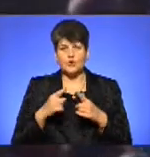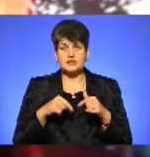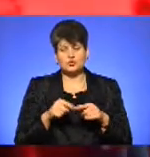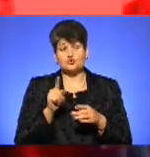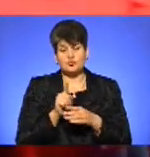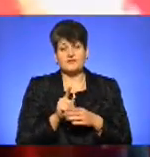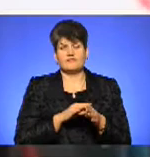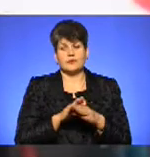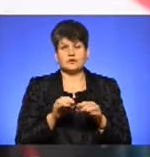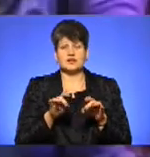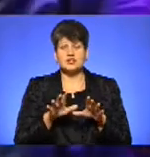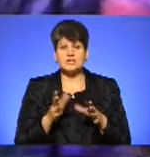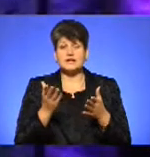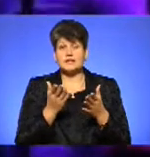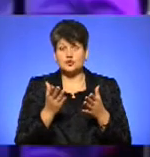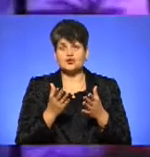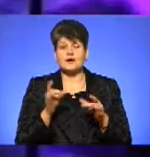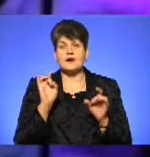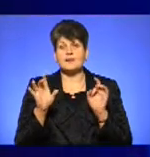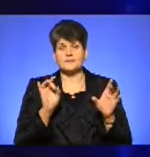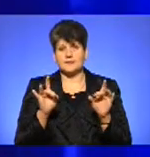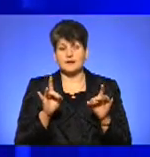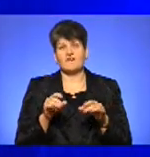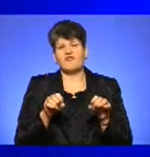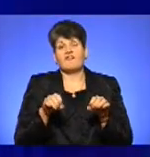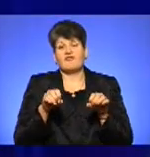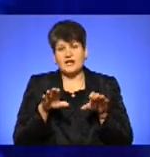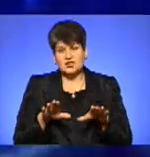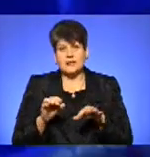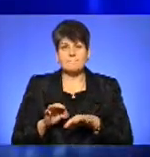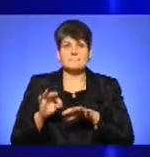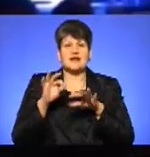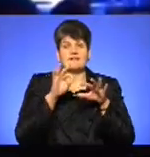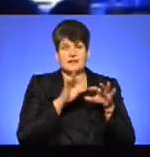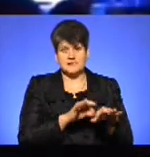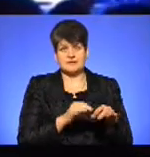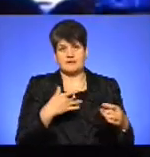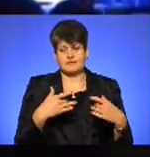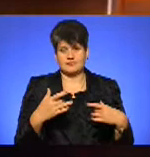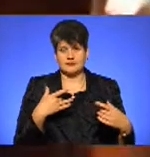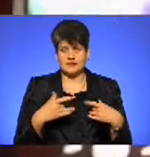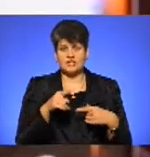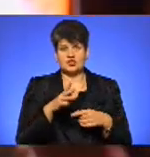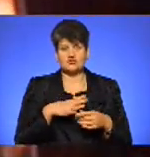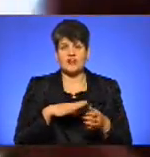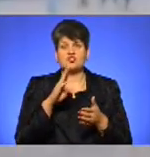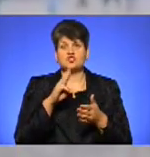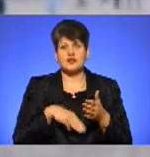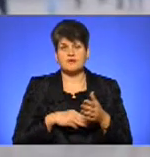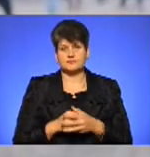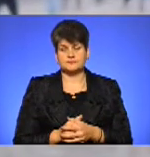рішення. Якщо промоутери усе-таки вирішать привезти артистів в обхід Служби безпеки, їх чекає штраф.